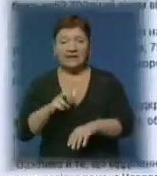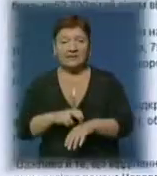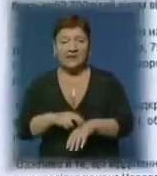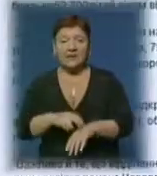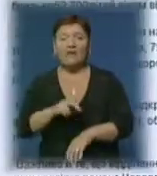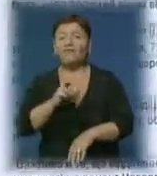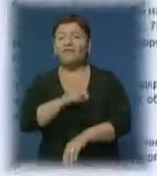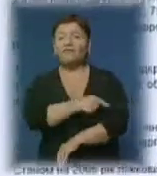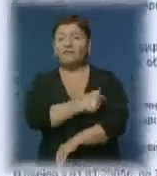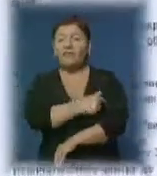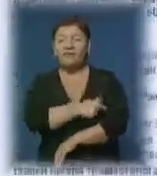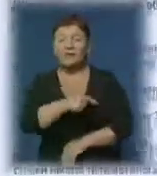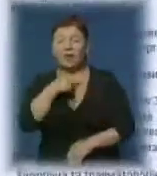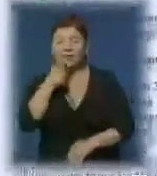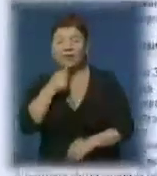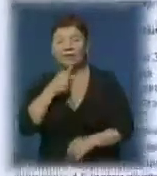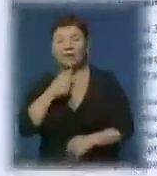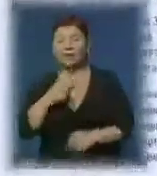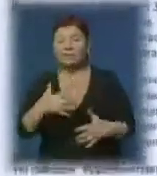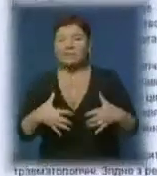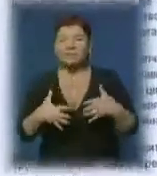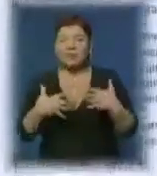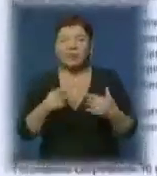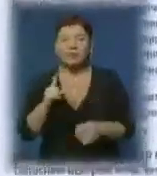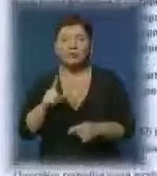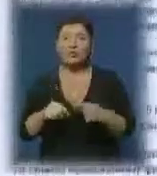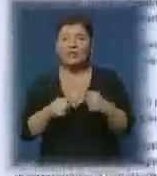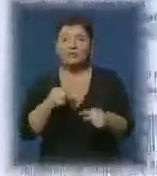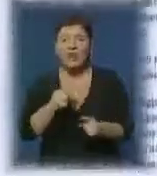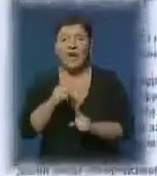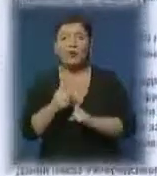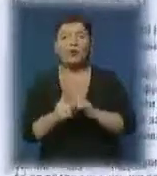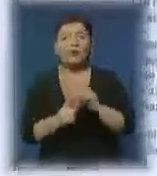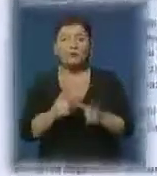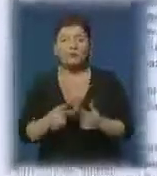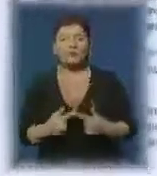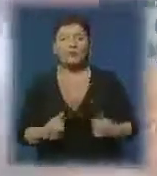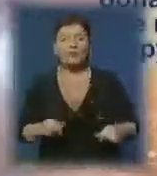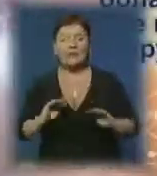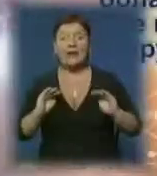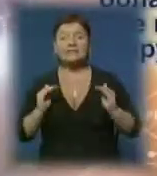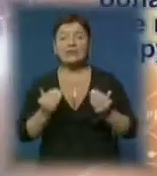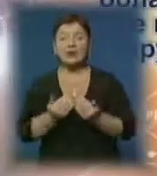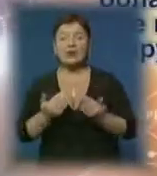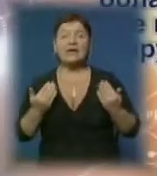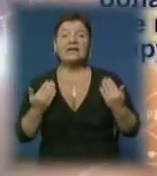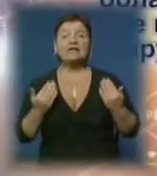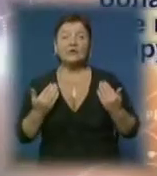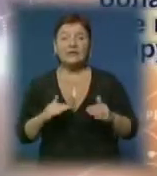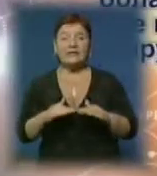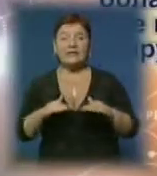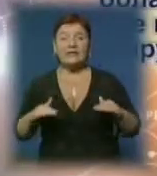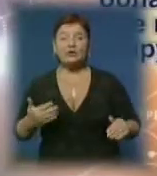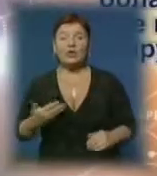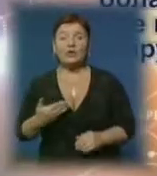Медики у відкритому листі висловили занепокоєння, що внаслідок реорганізації відділення закриють. На сьогодні відділення дитячої